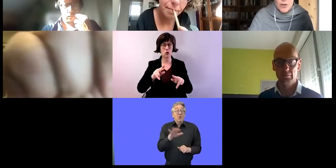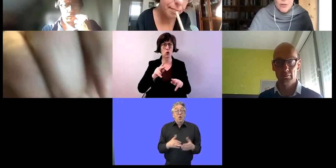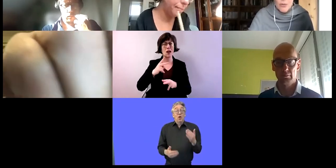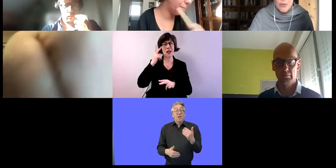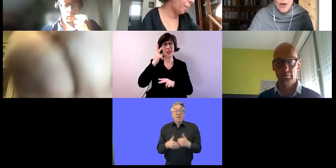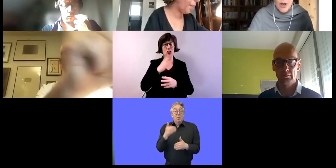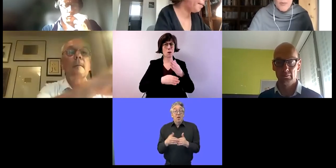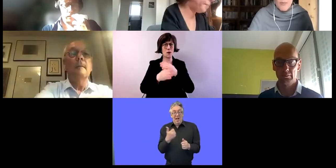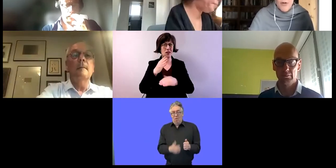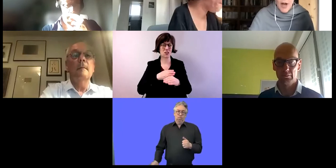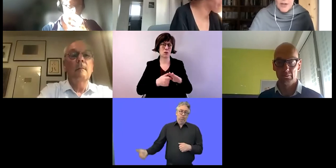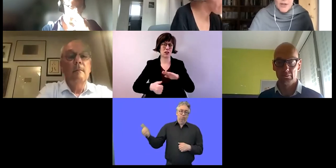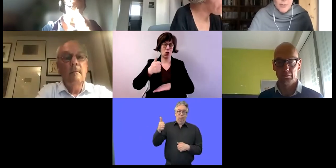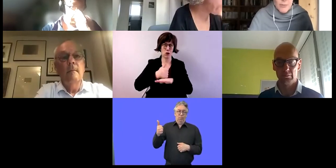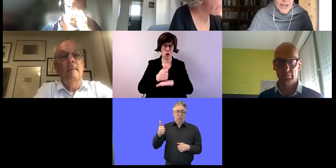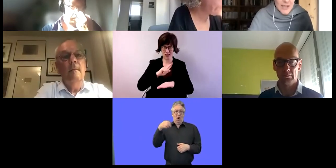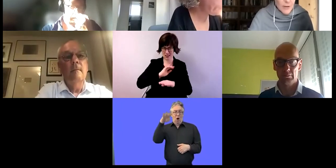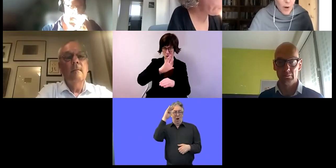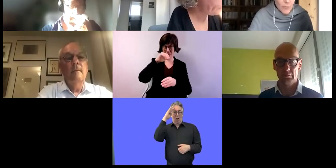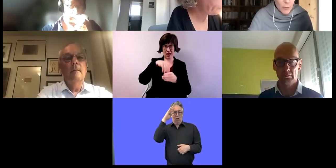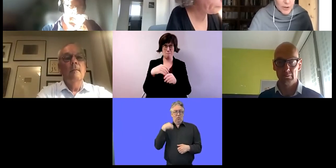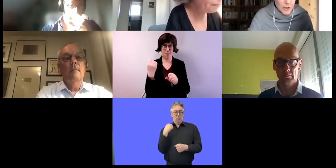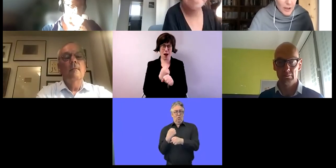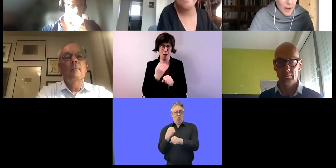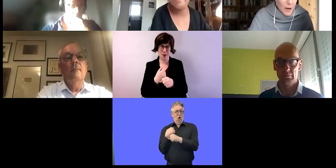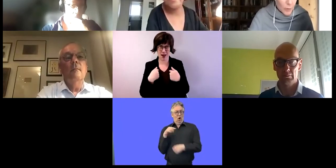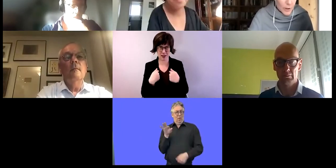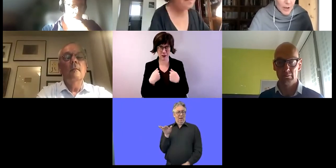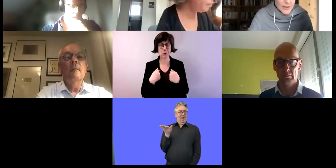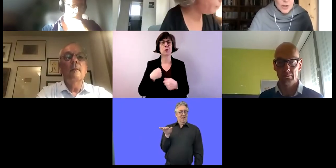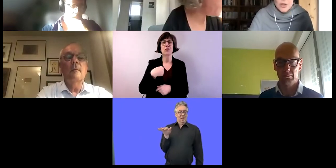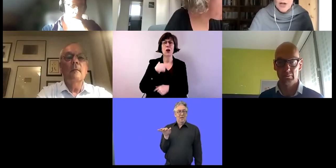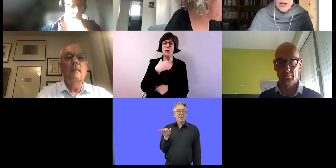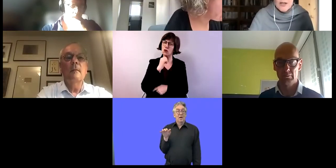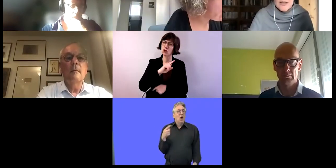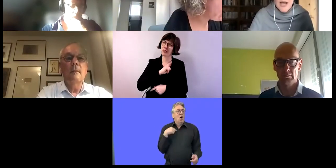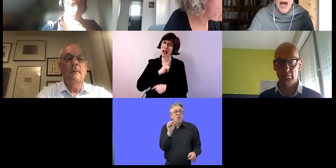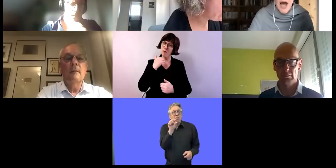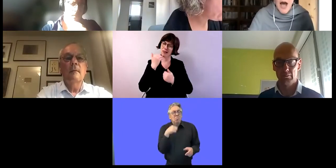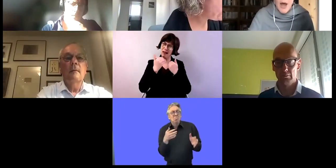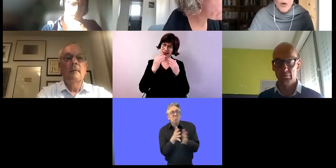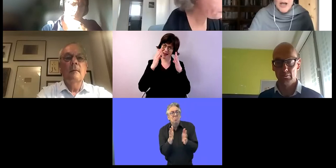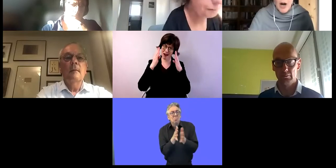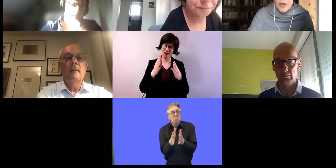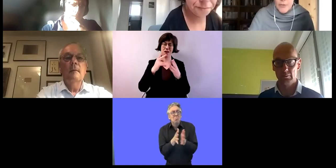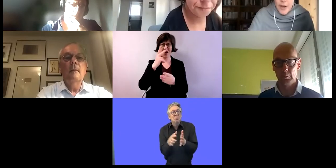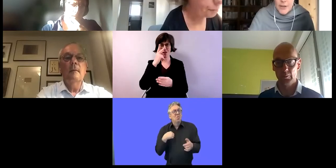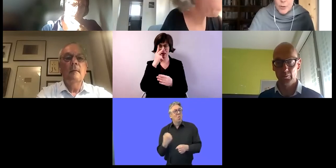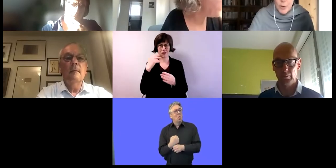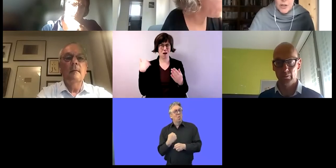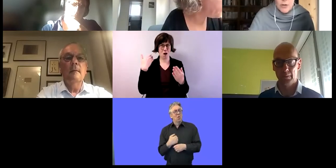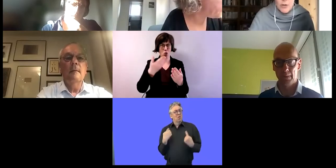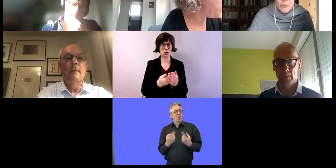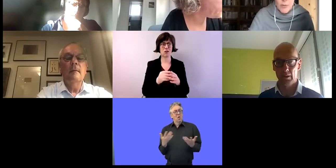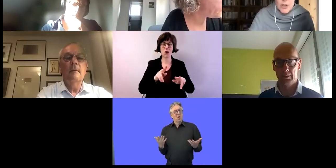Disability Authority. Und ich möchte etwas darüber sprechen, was unsere